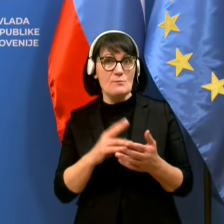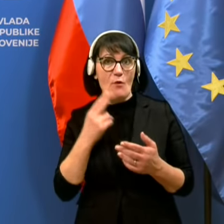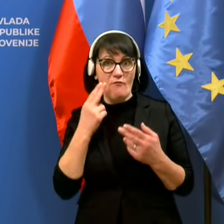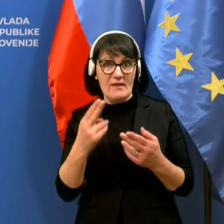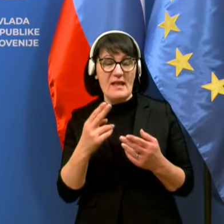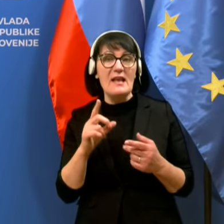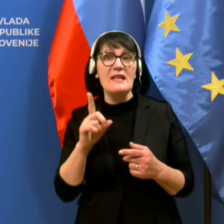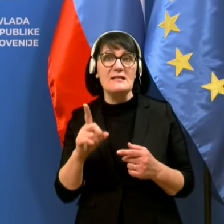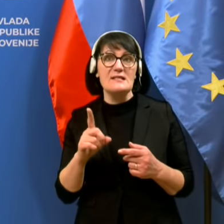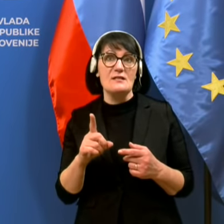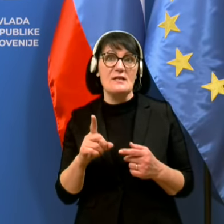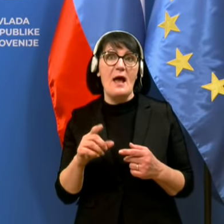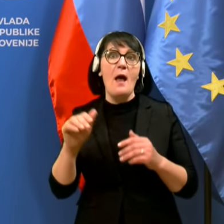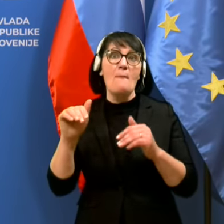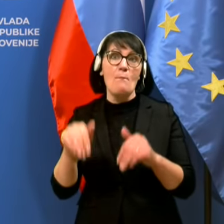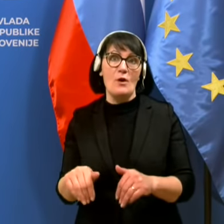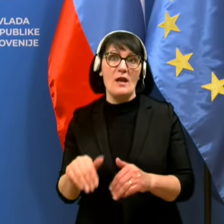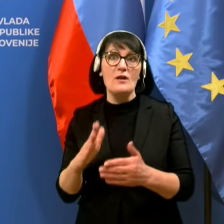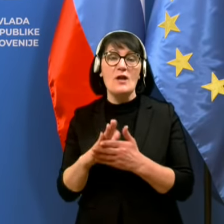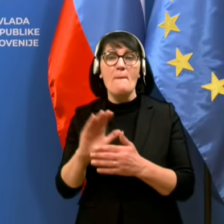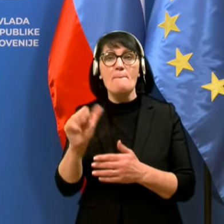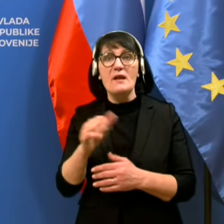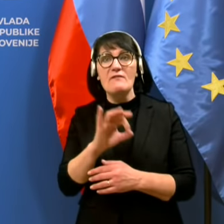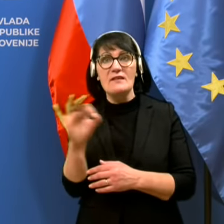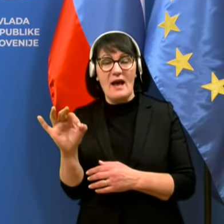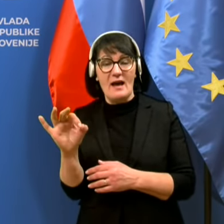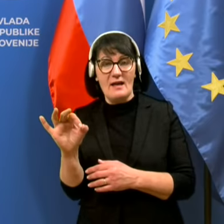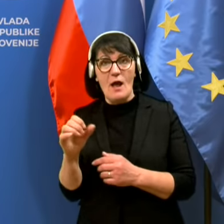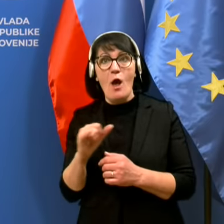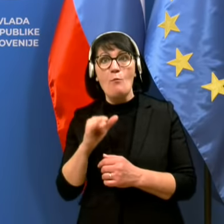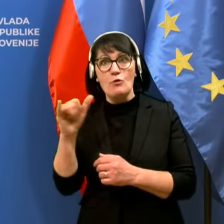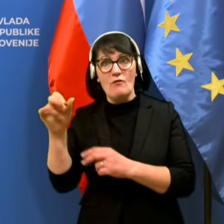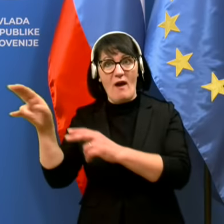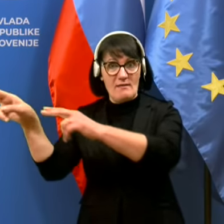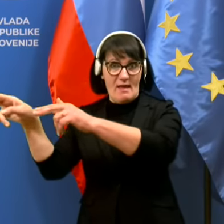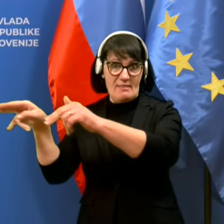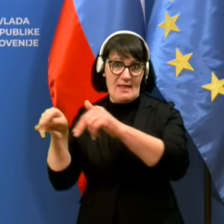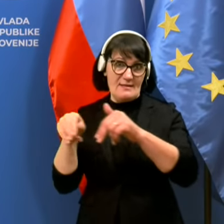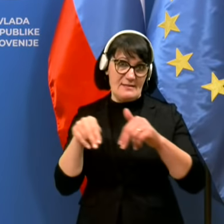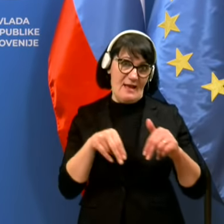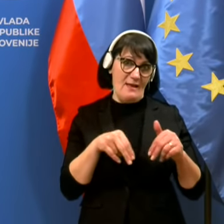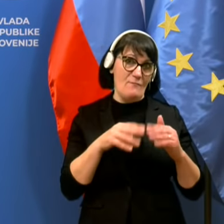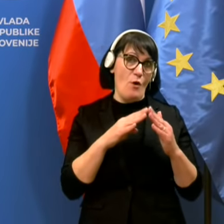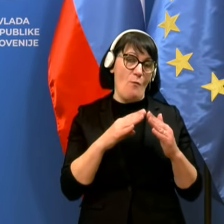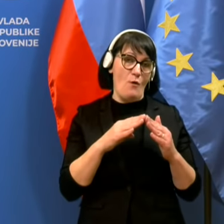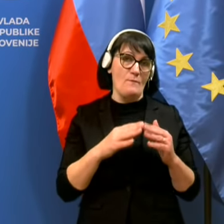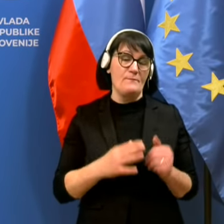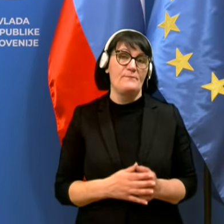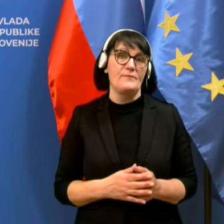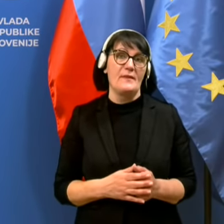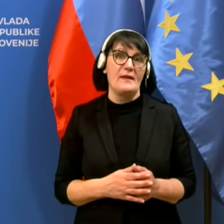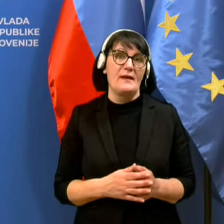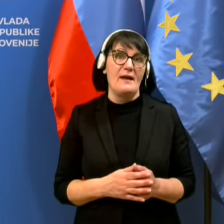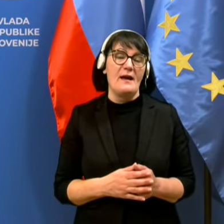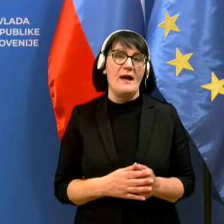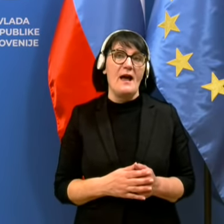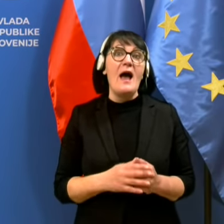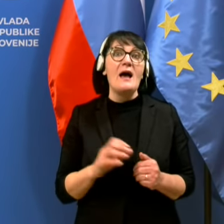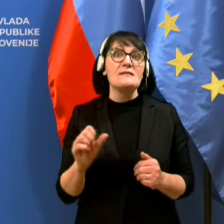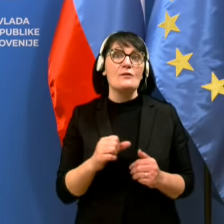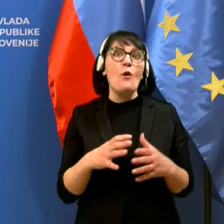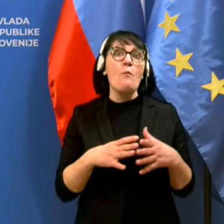temu, da so se morali že prvi dan potovanja obrniti in potovati nazaj domov. Tako da